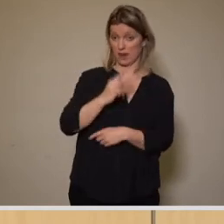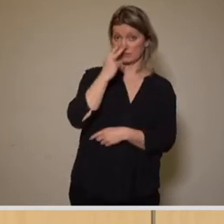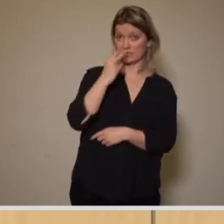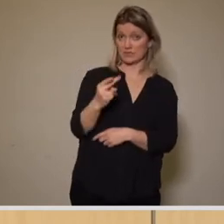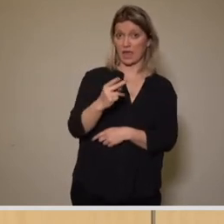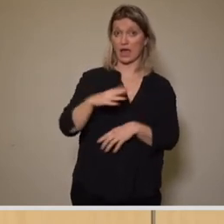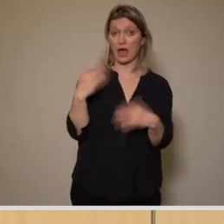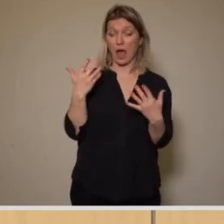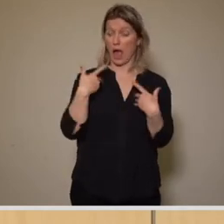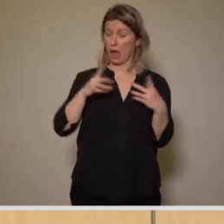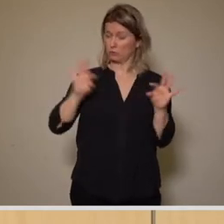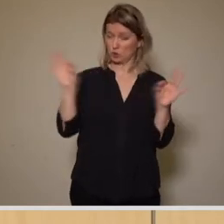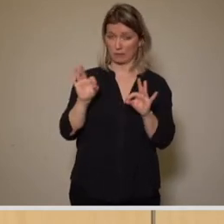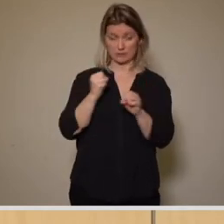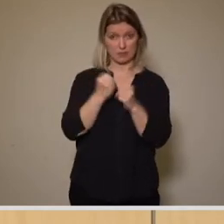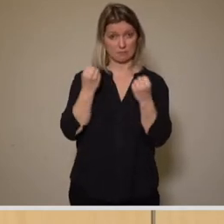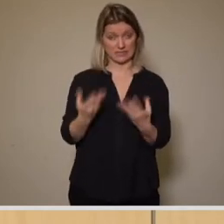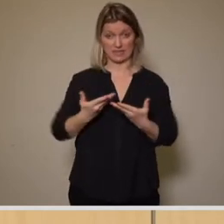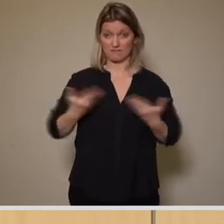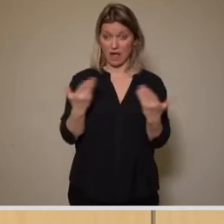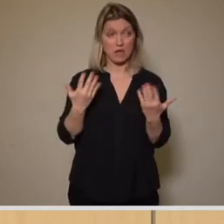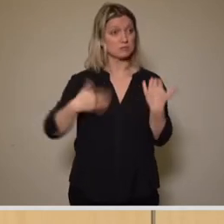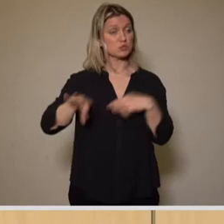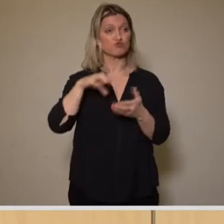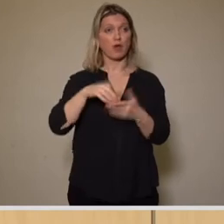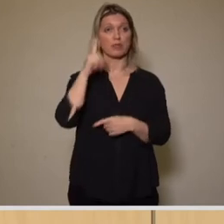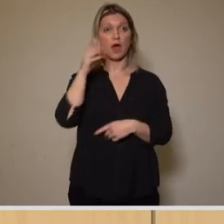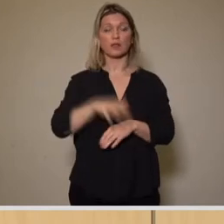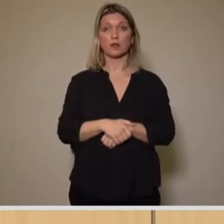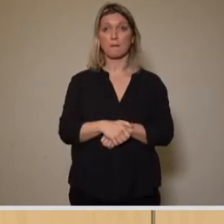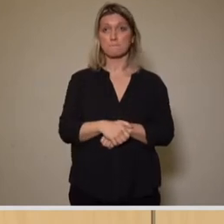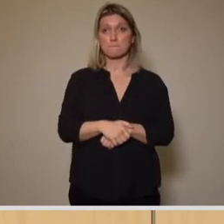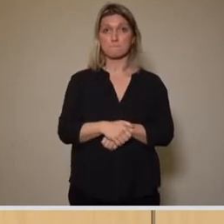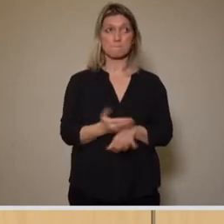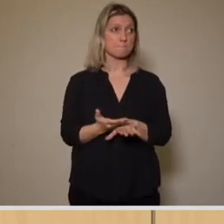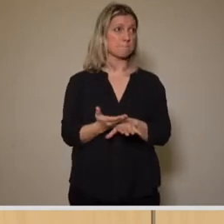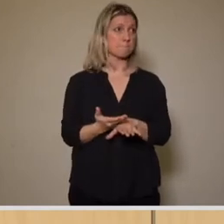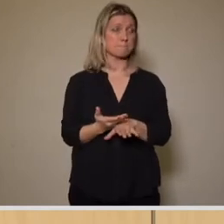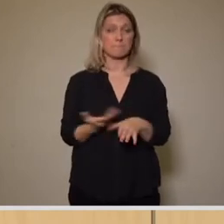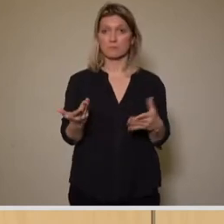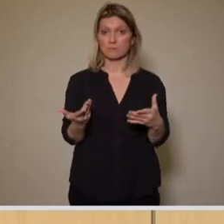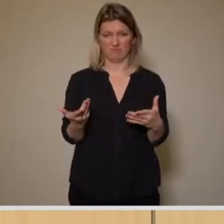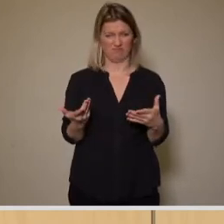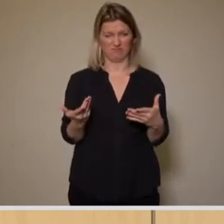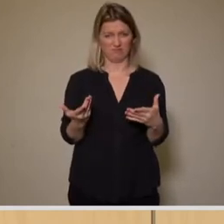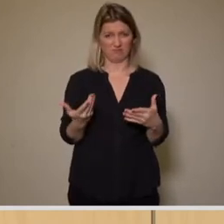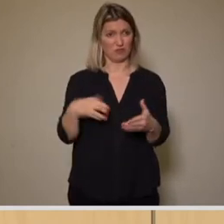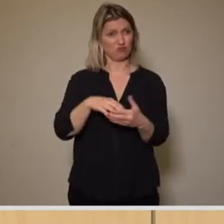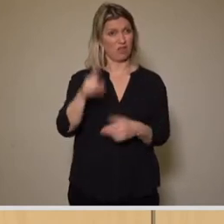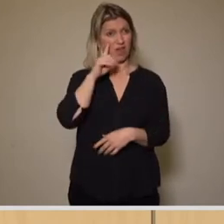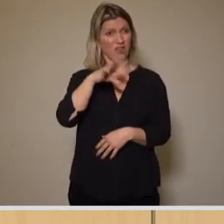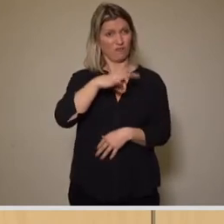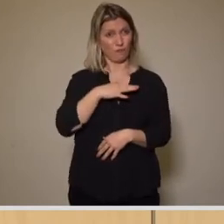Worst Case, dass wir als Stadtrat nichts tun. Ich glaube, dieser Stadtrat wird sich keinen Gefallen tun,